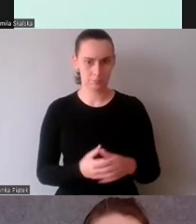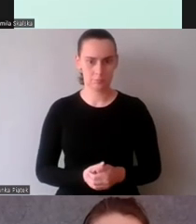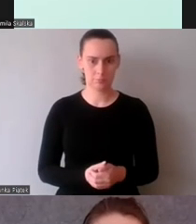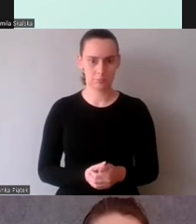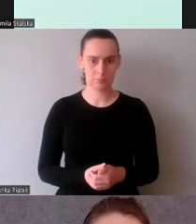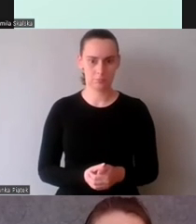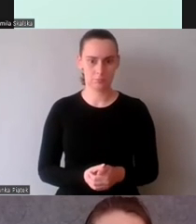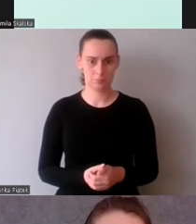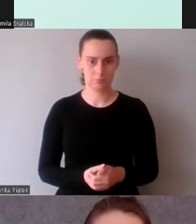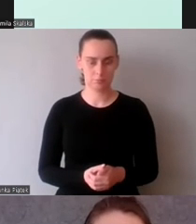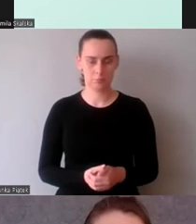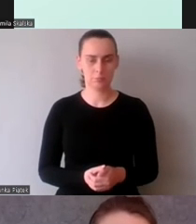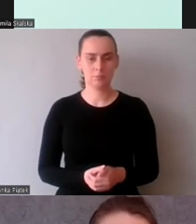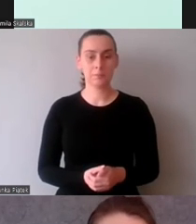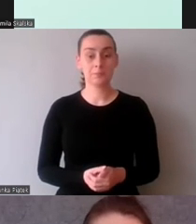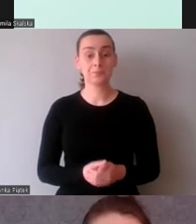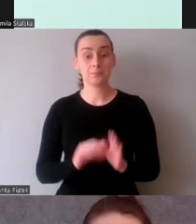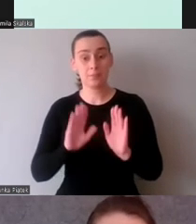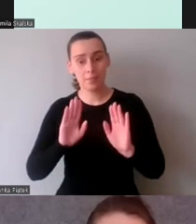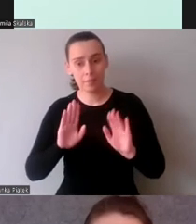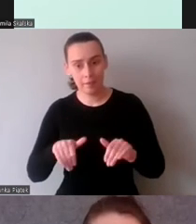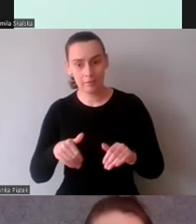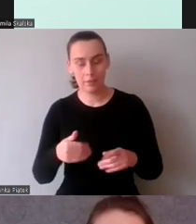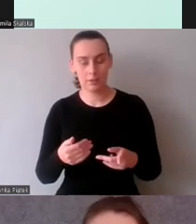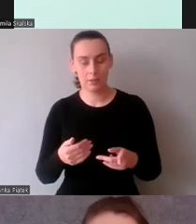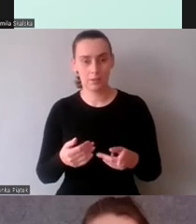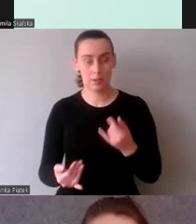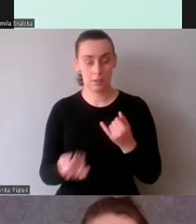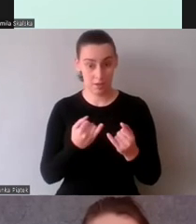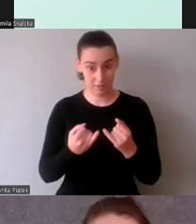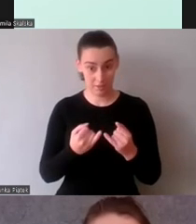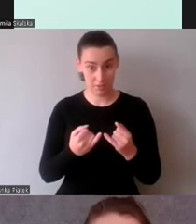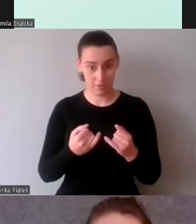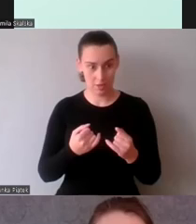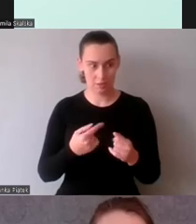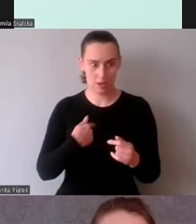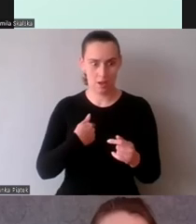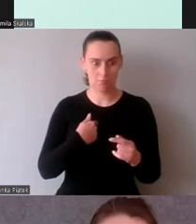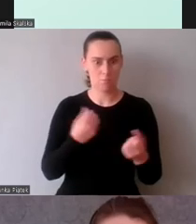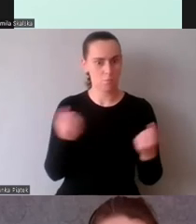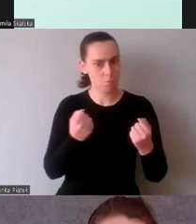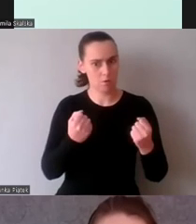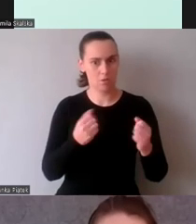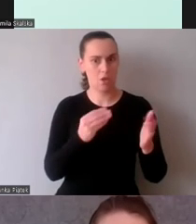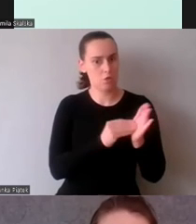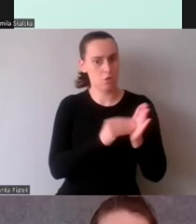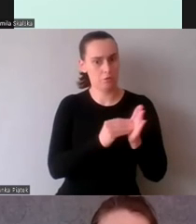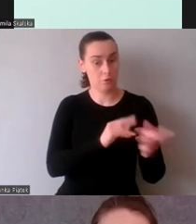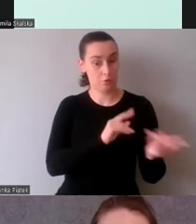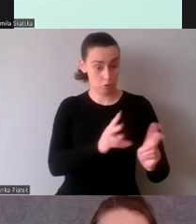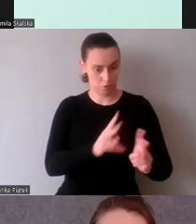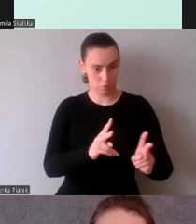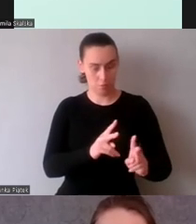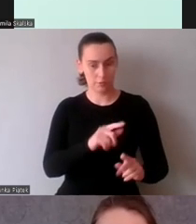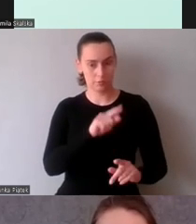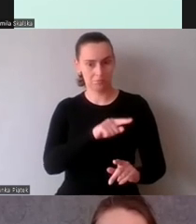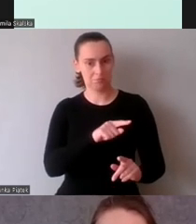Więc nawet jeśli jesteś bardziej doświadczonym tłumaczem, łatwiej sobie poradzić z